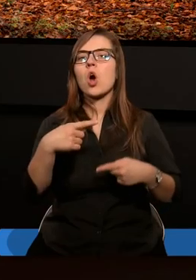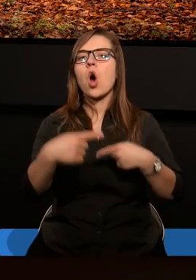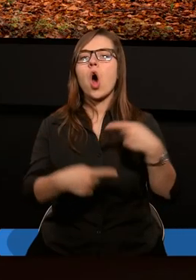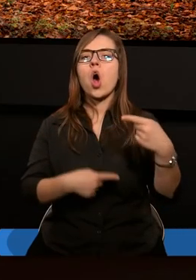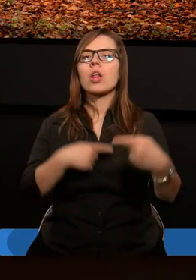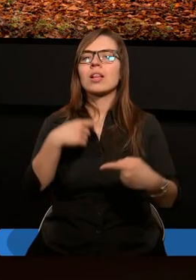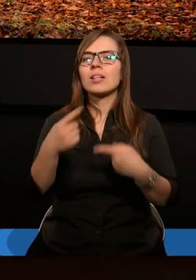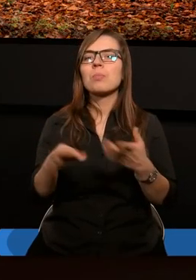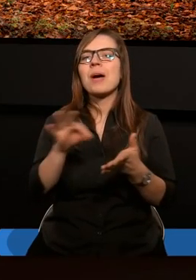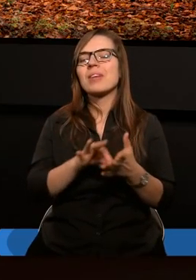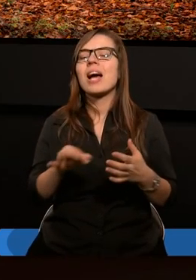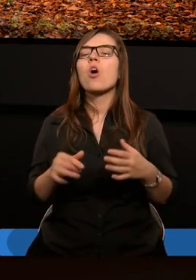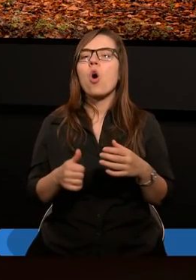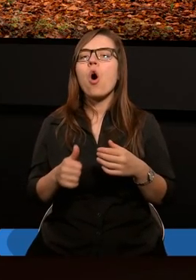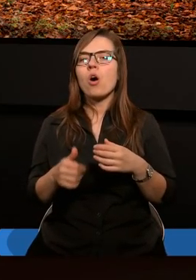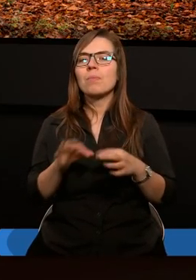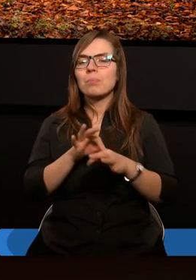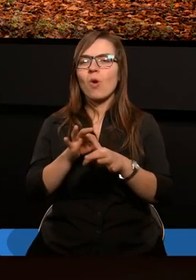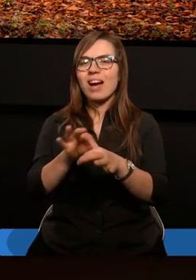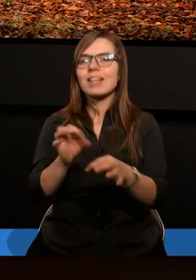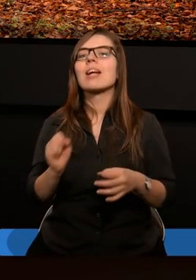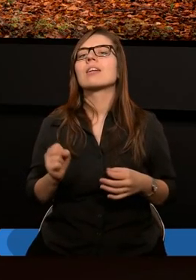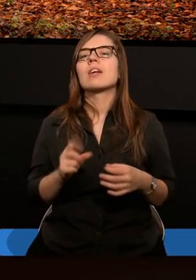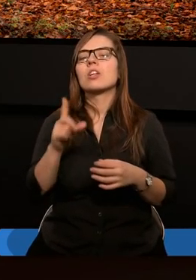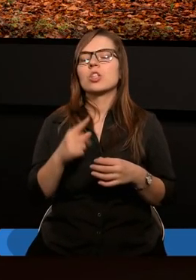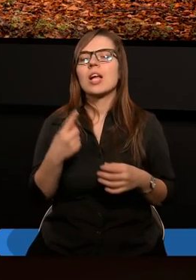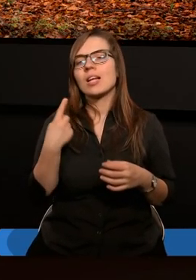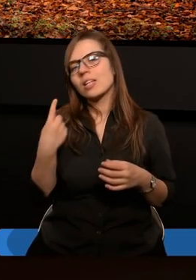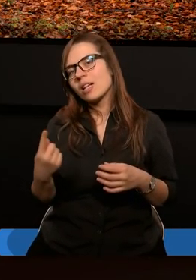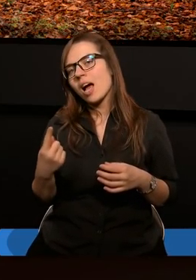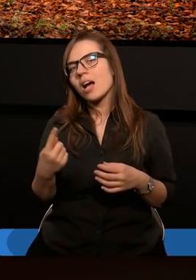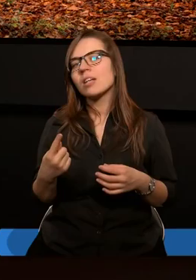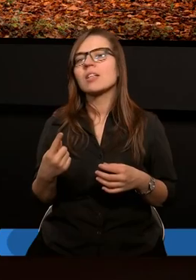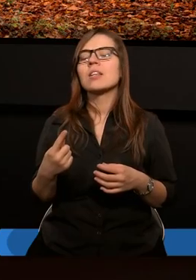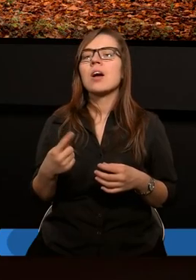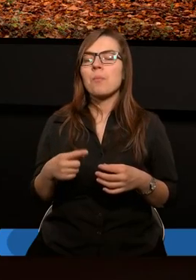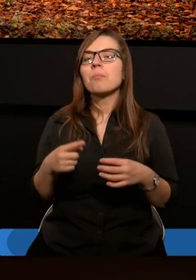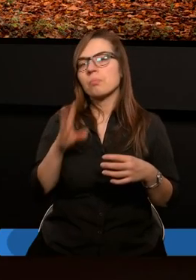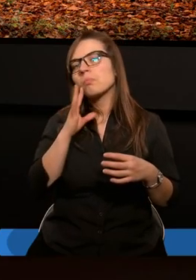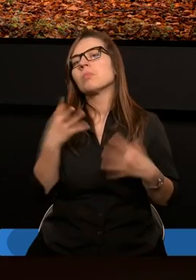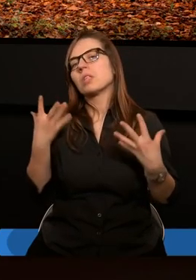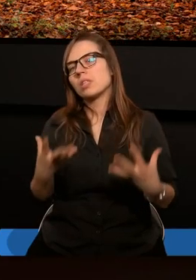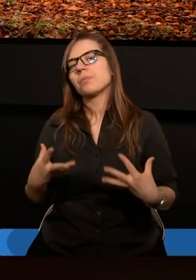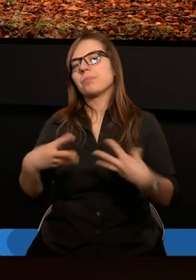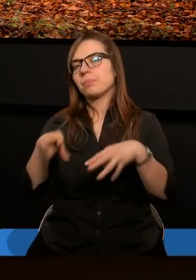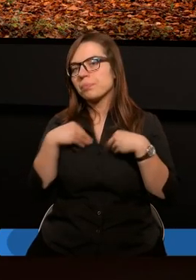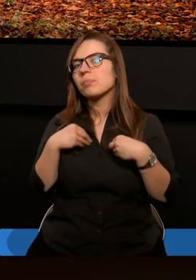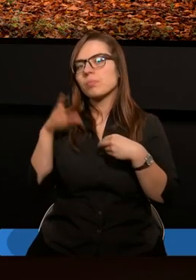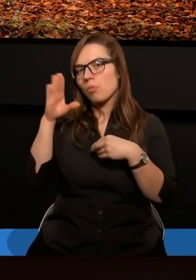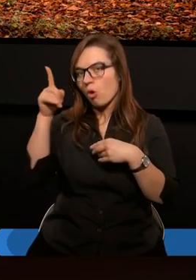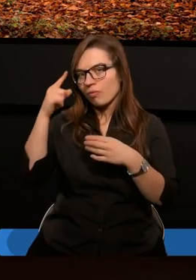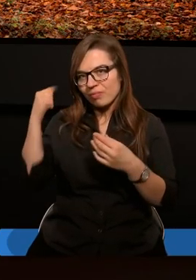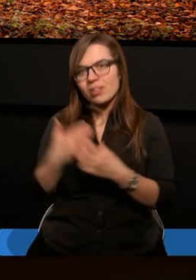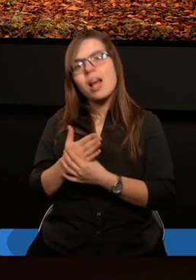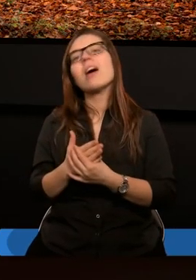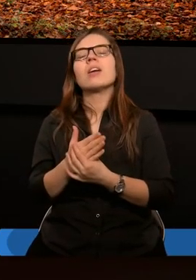kontynuacja pewnego dowodzenia Pawłowego, że jedni ta resztka przyjęła Boga, pozostała Mu wierna.